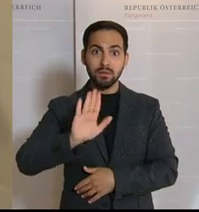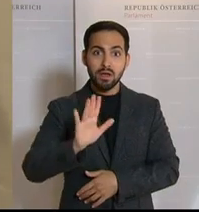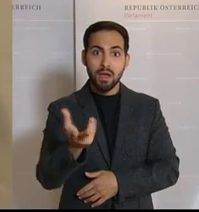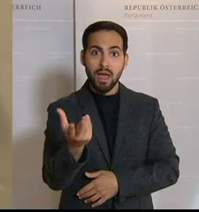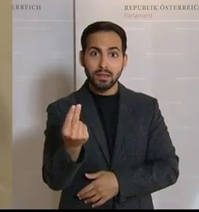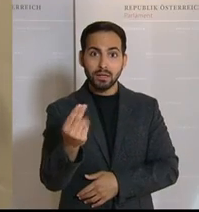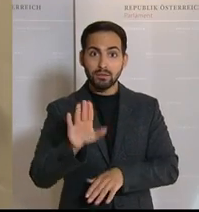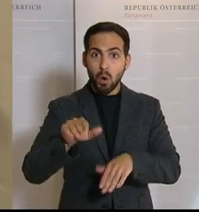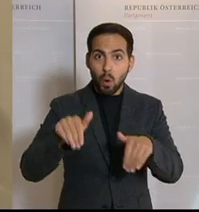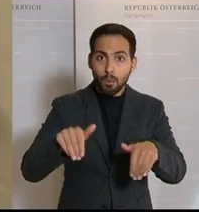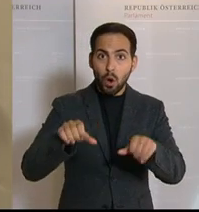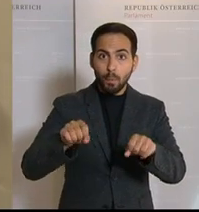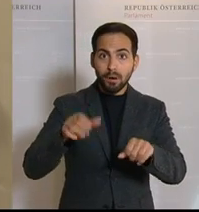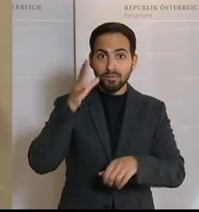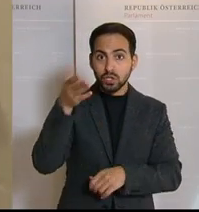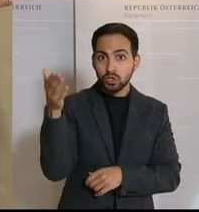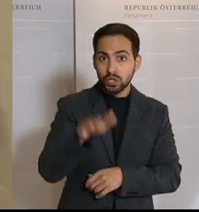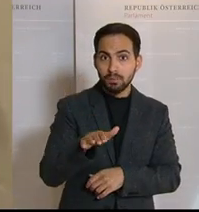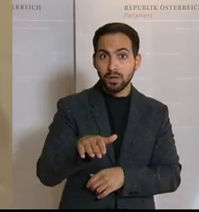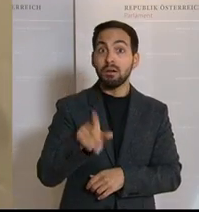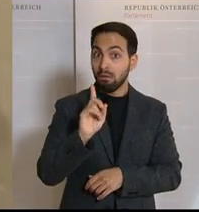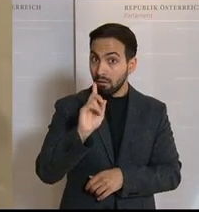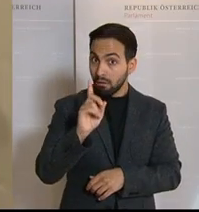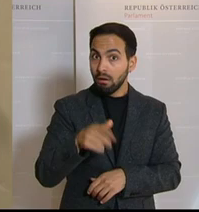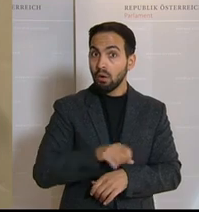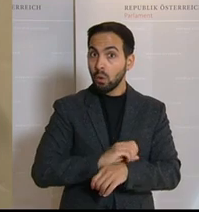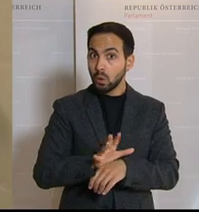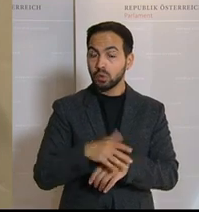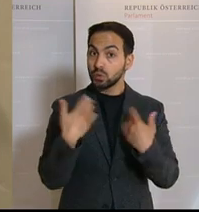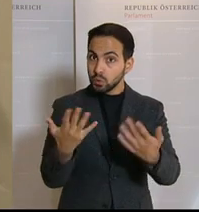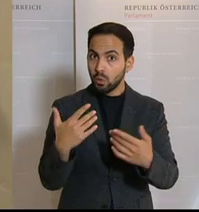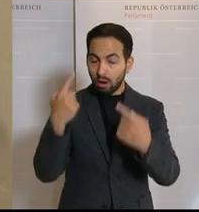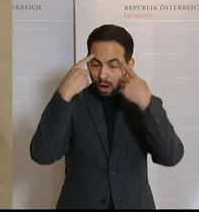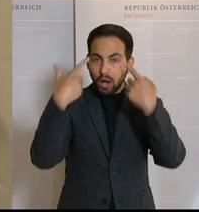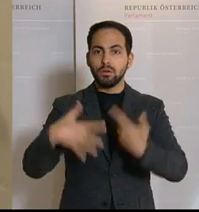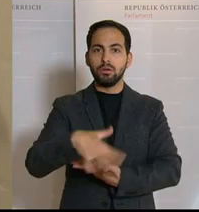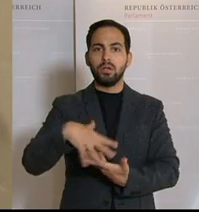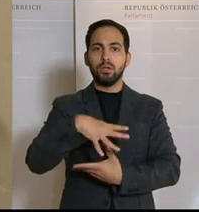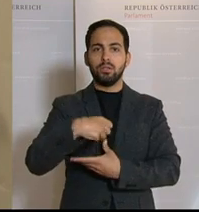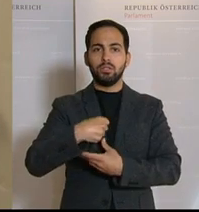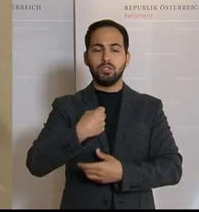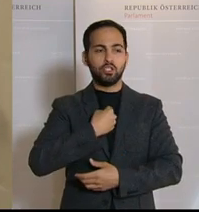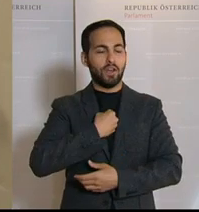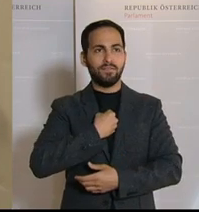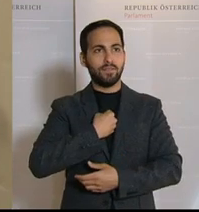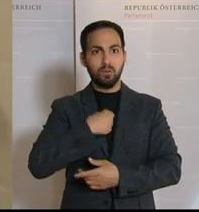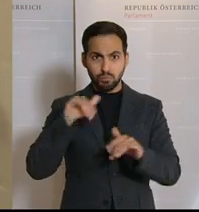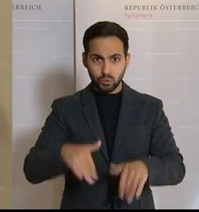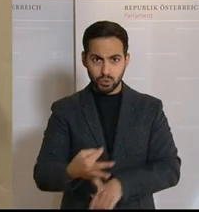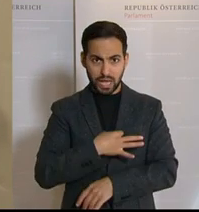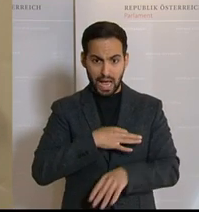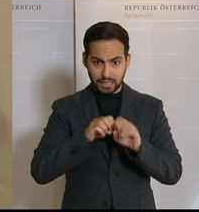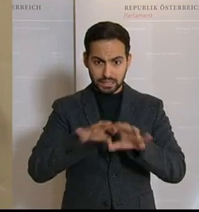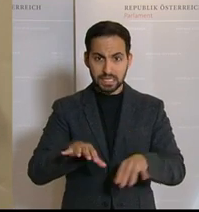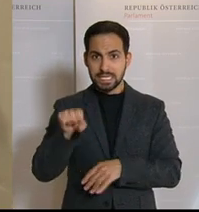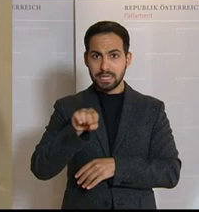dass Oma und Opa vielleicht sterben, damit sie in der Lage sind, die Corona-Krise zu meistern? Ist es notwendig, dass man Menschen Angst einjagen muss, so wie der